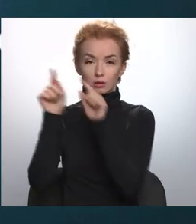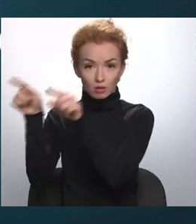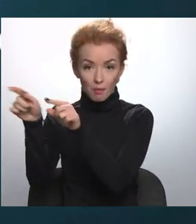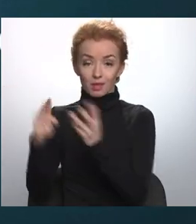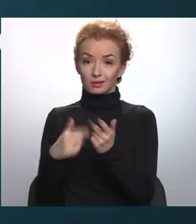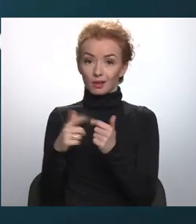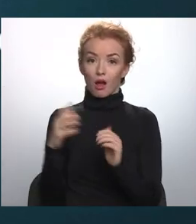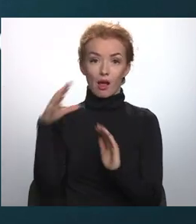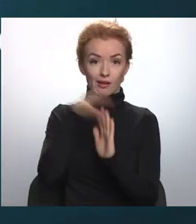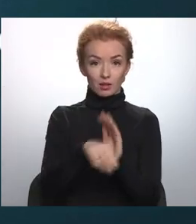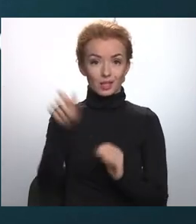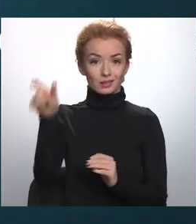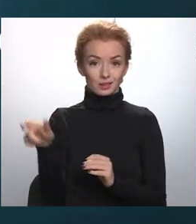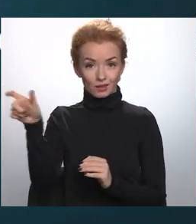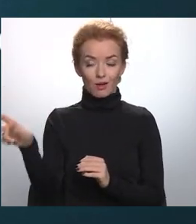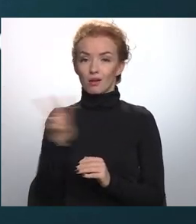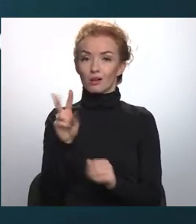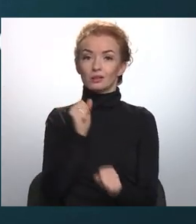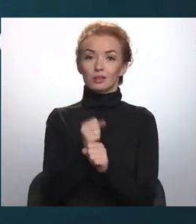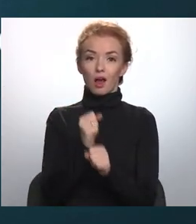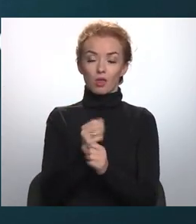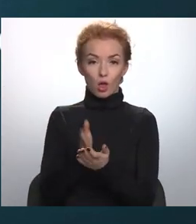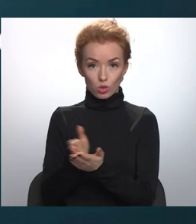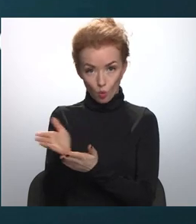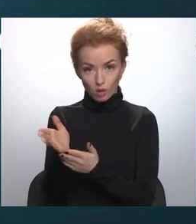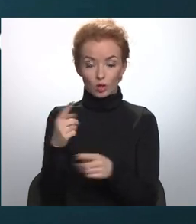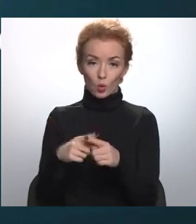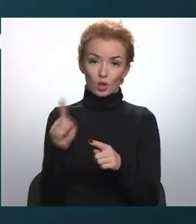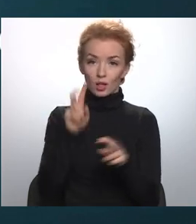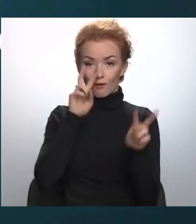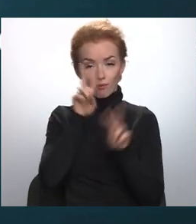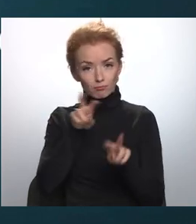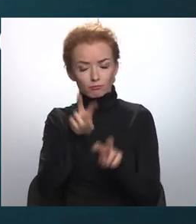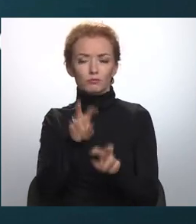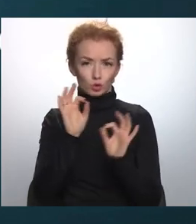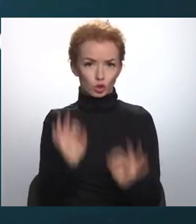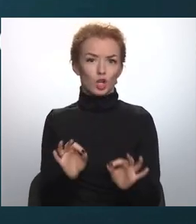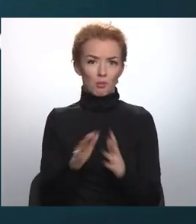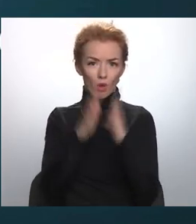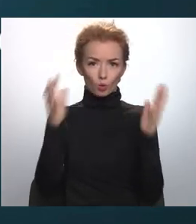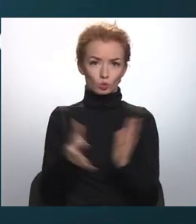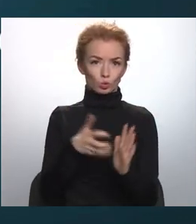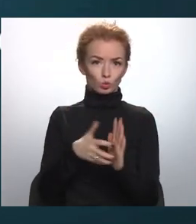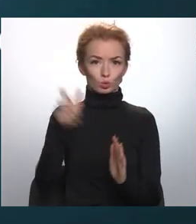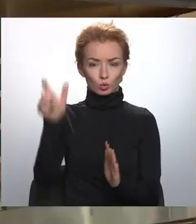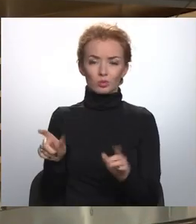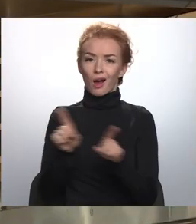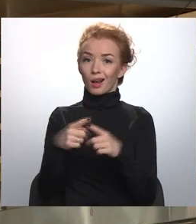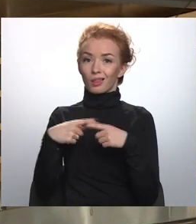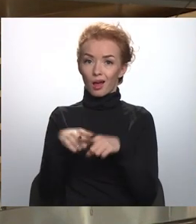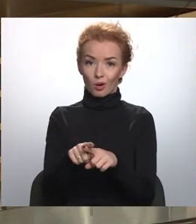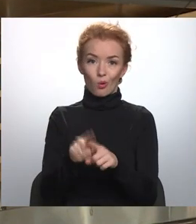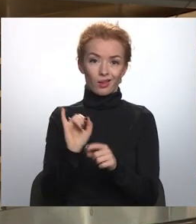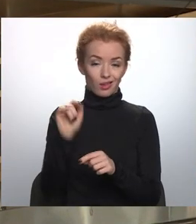skaitā ir cilvēki, kas strādā nozarēs, kur Latvijā jau šobrīd ir vērojams izteikts darba spēku trūkums, taisa skaitā informācijas un tehnoloģiju nozarē.